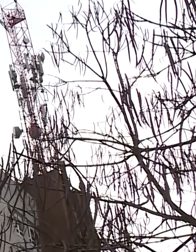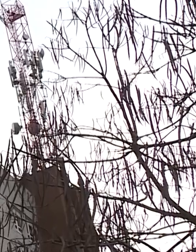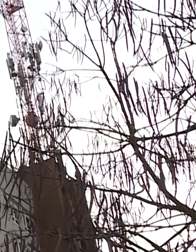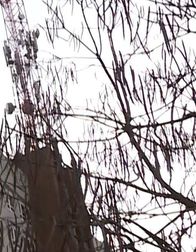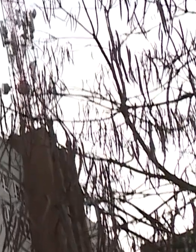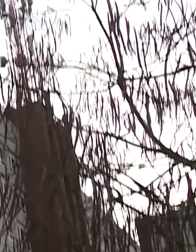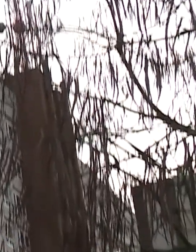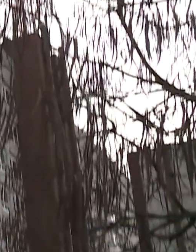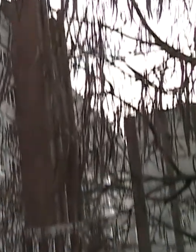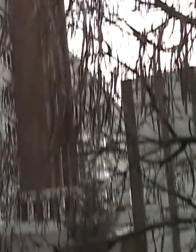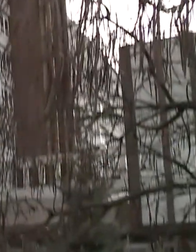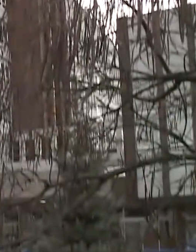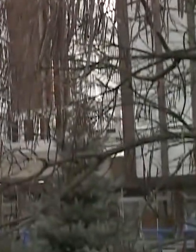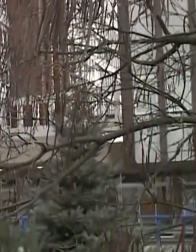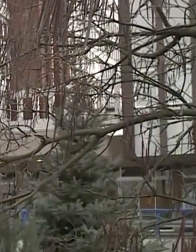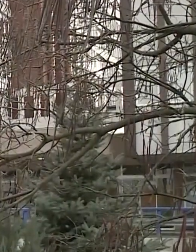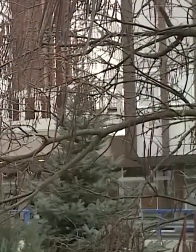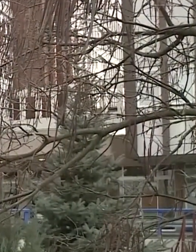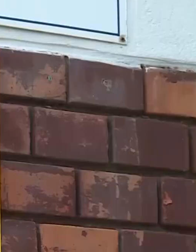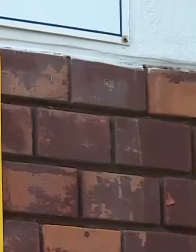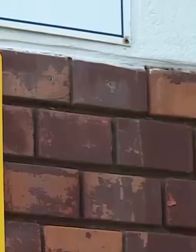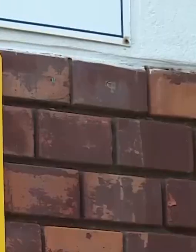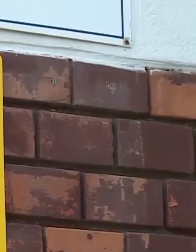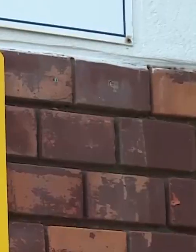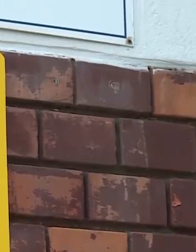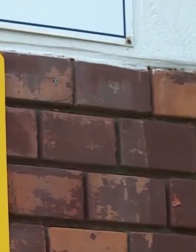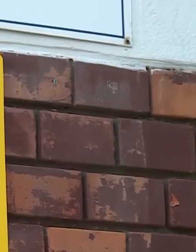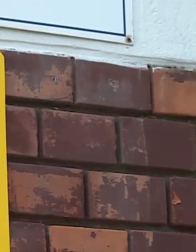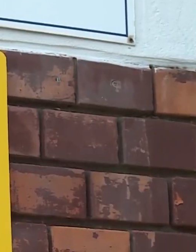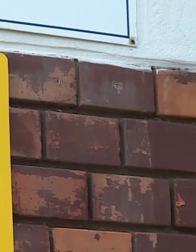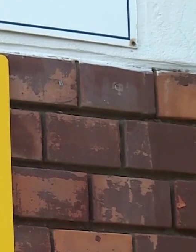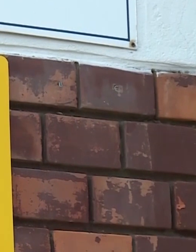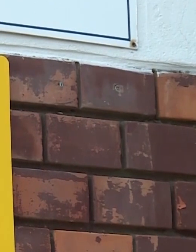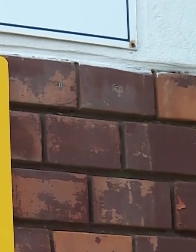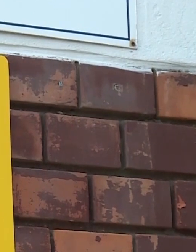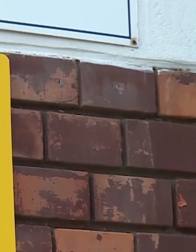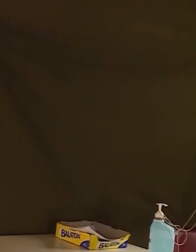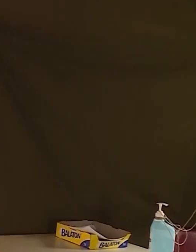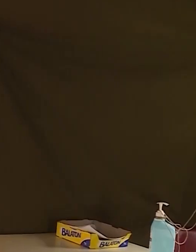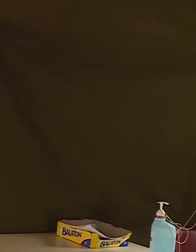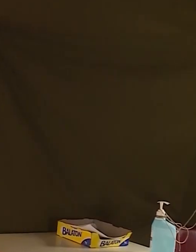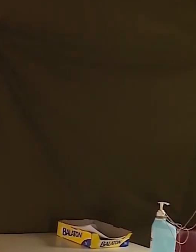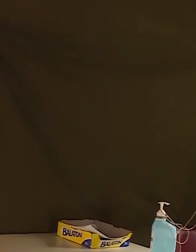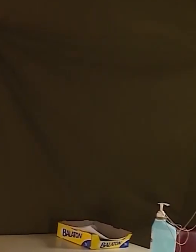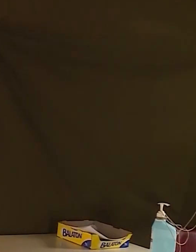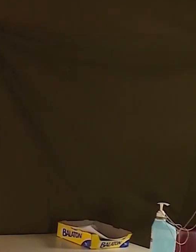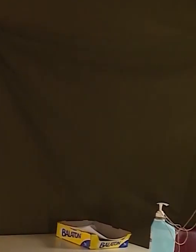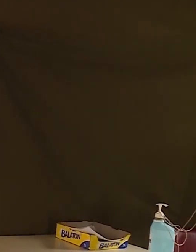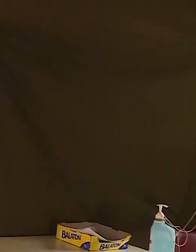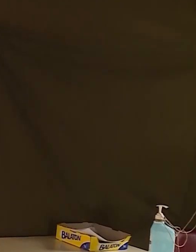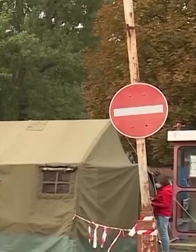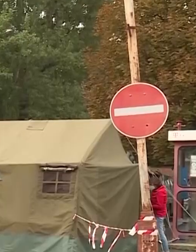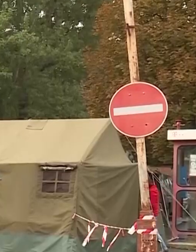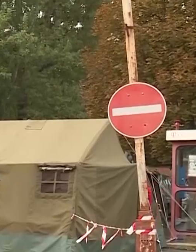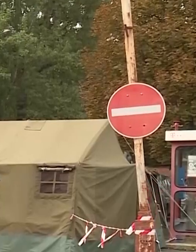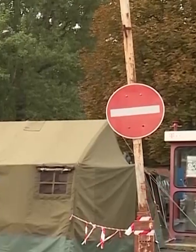A ceglédi legfrissebb adatok szerint 113 fő van járványügyi zárlat alatt igazolt beteggel találkozott, 100